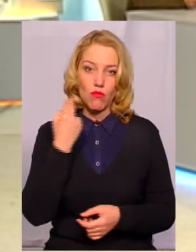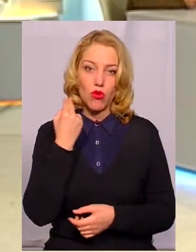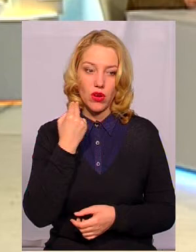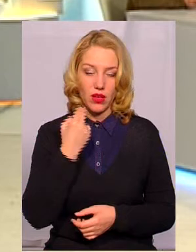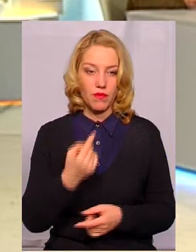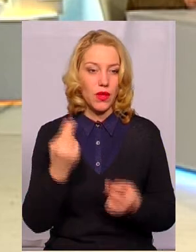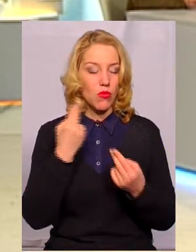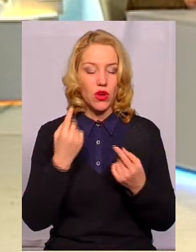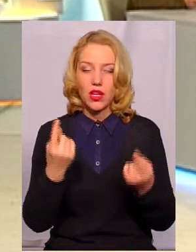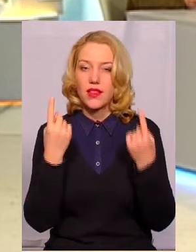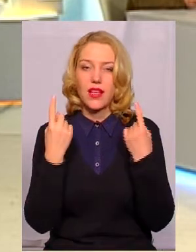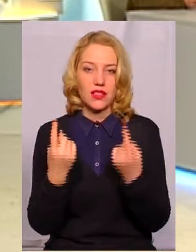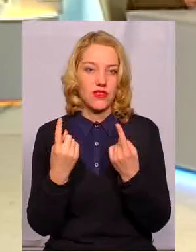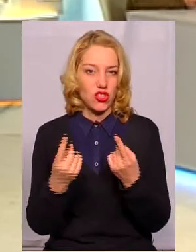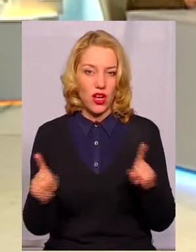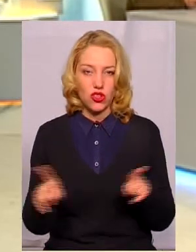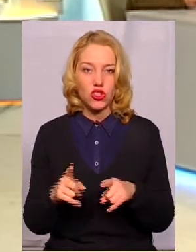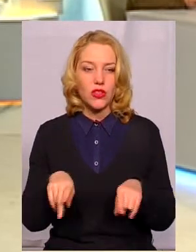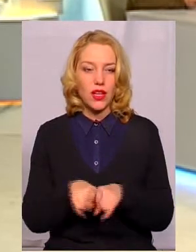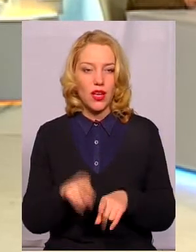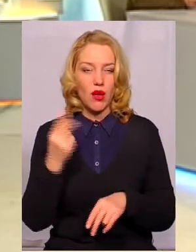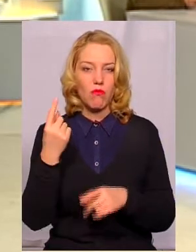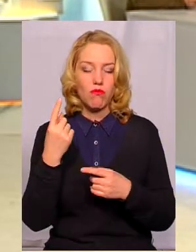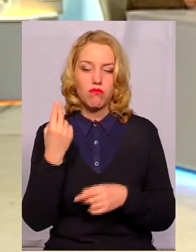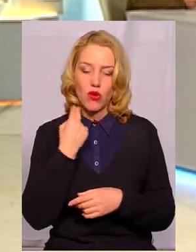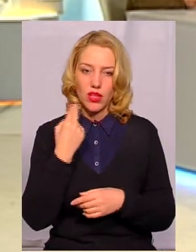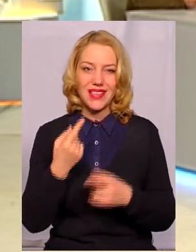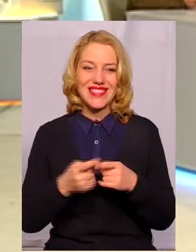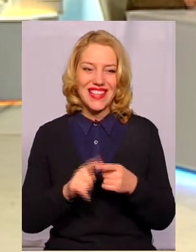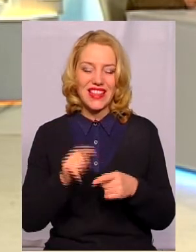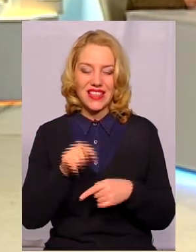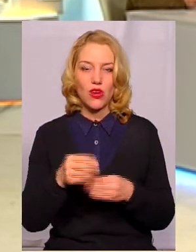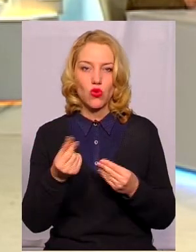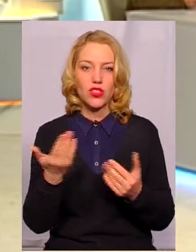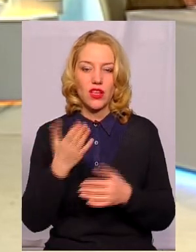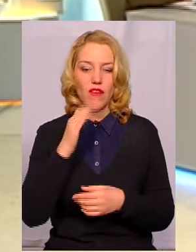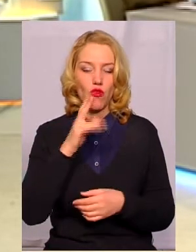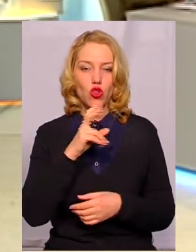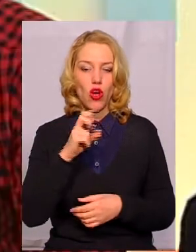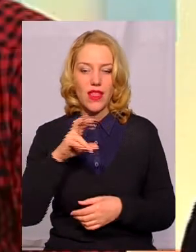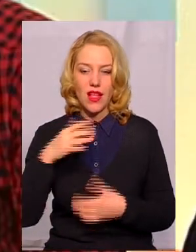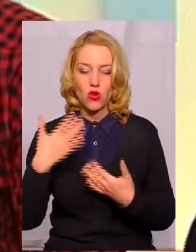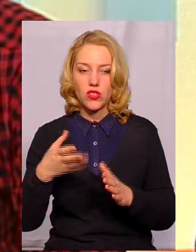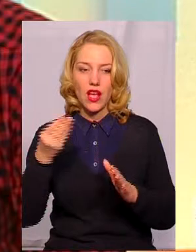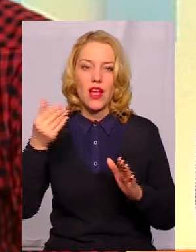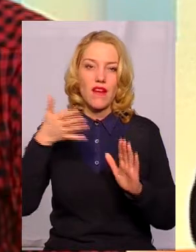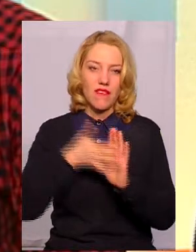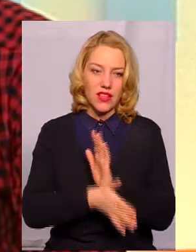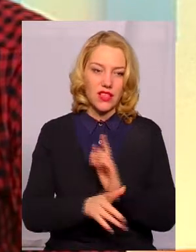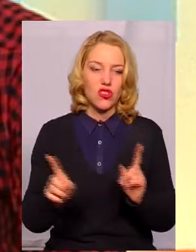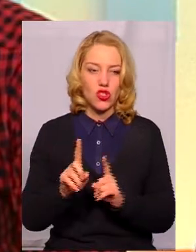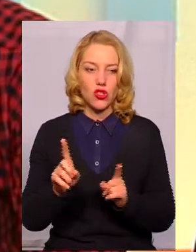Борги, звичайно. Що таке борги? Це ті кошти, які водоканал вже витратив на те, щоб воду за